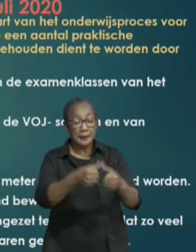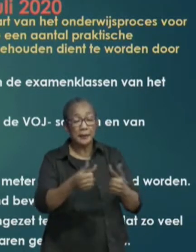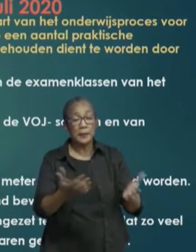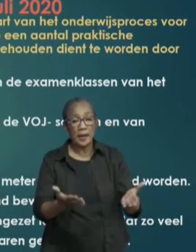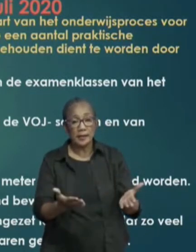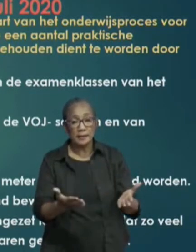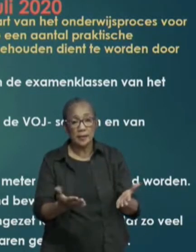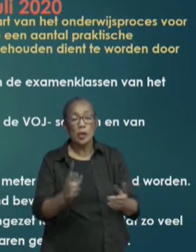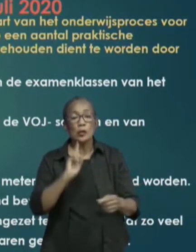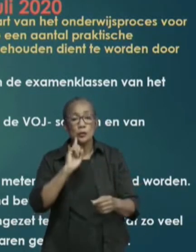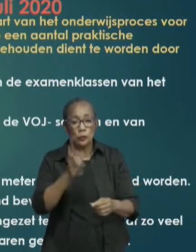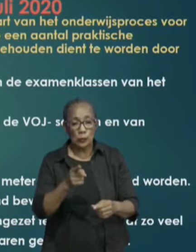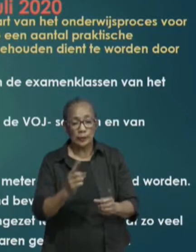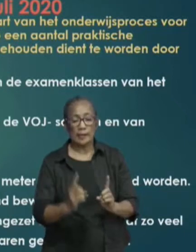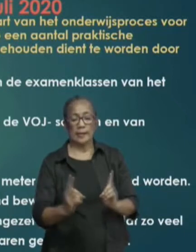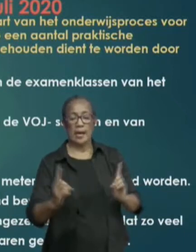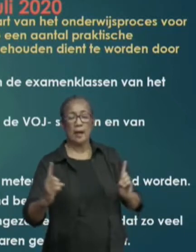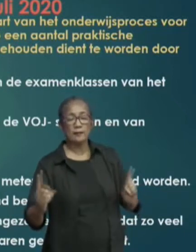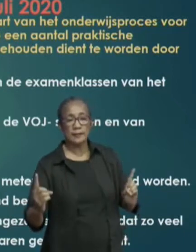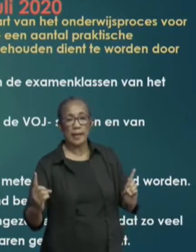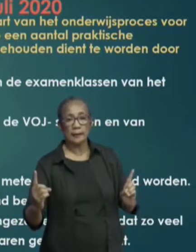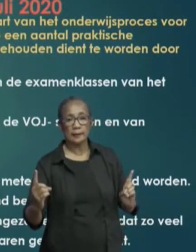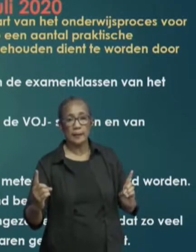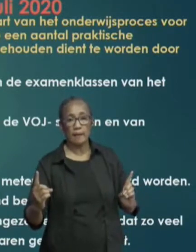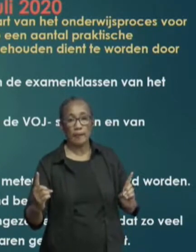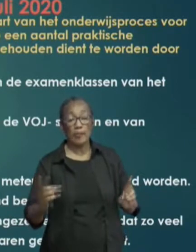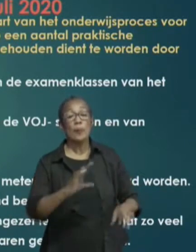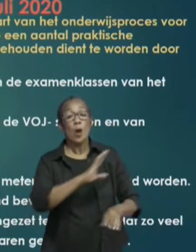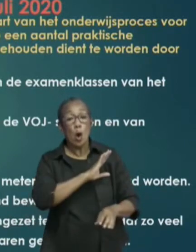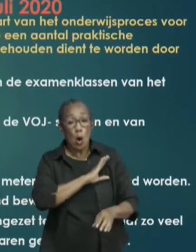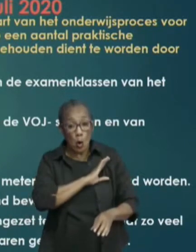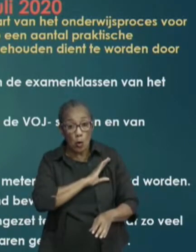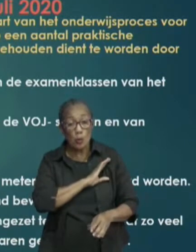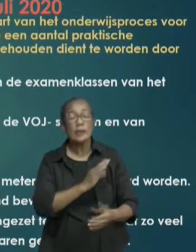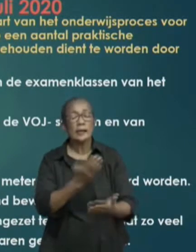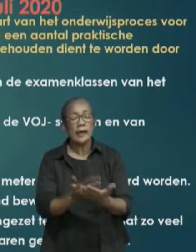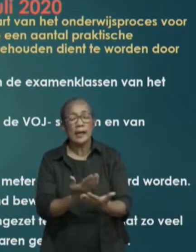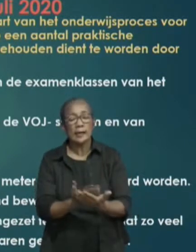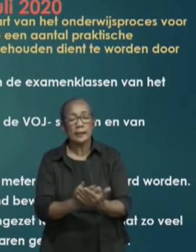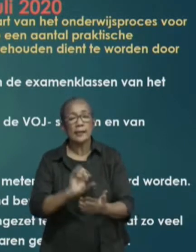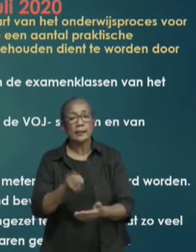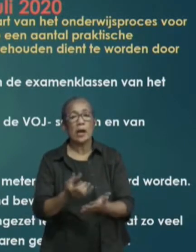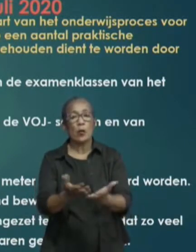zodat de afstand ook gegarandeerd kan worden.